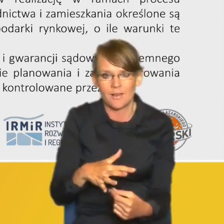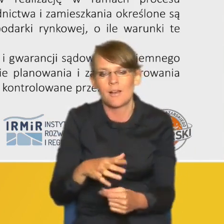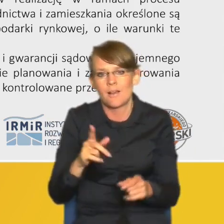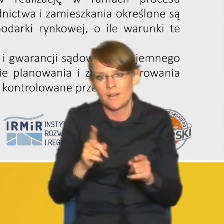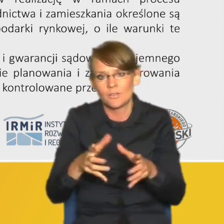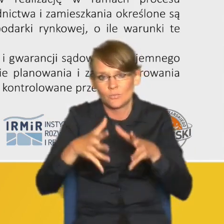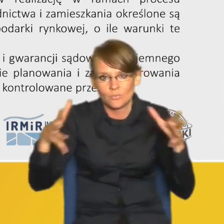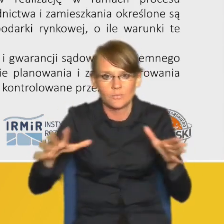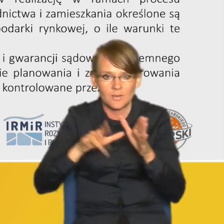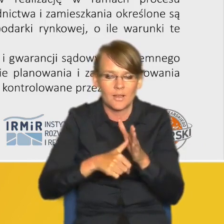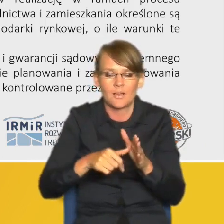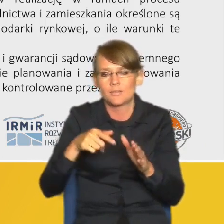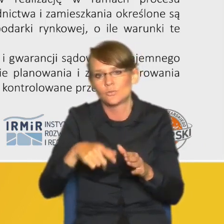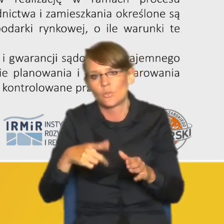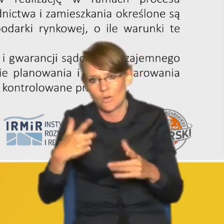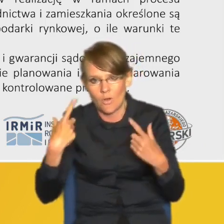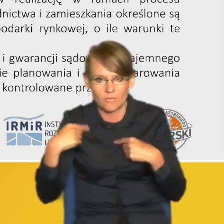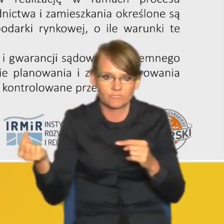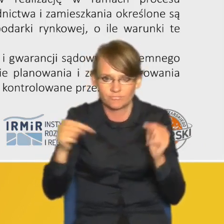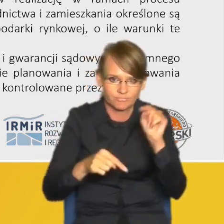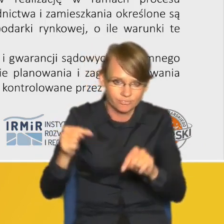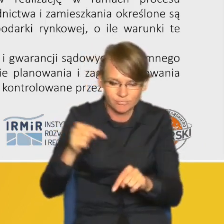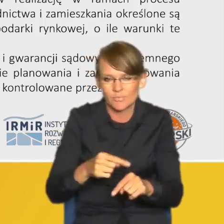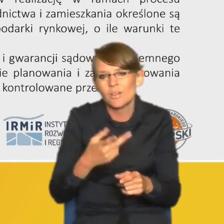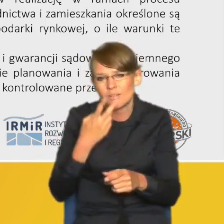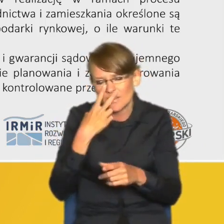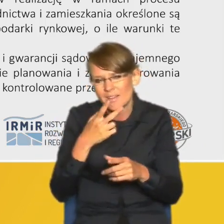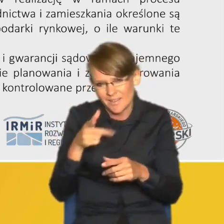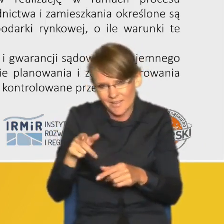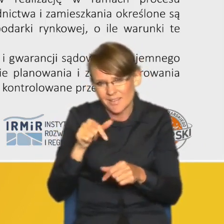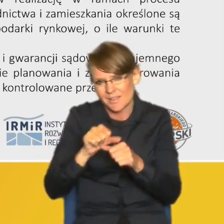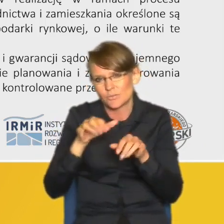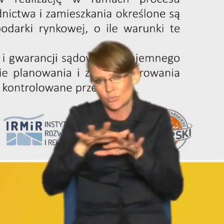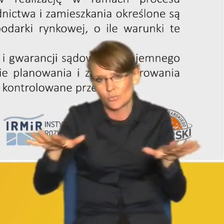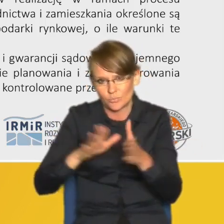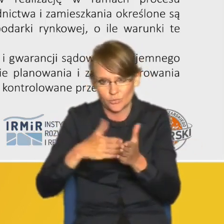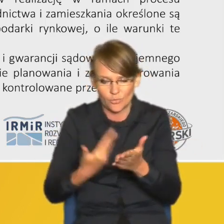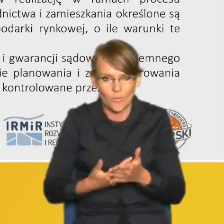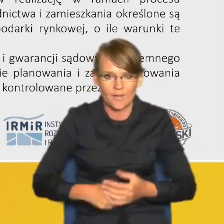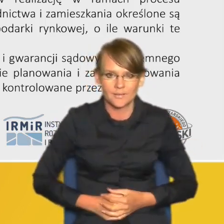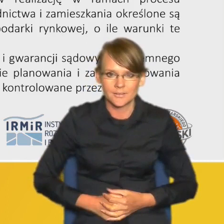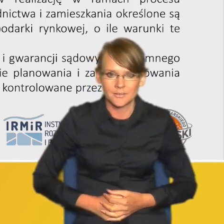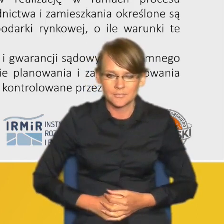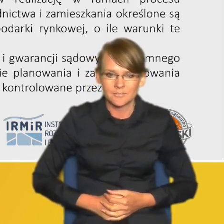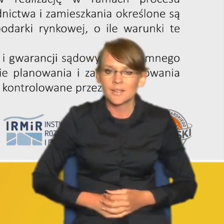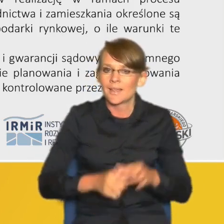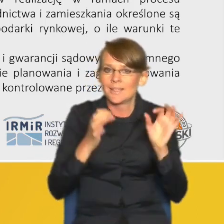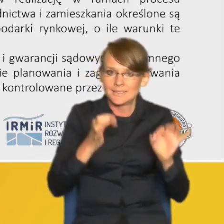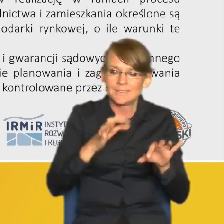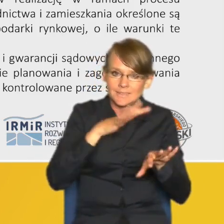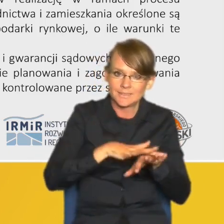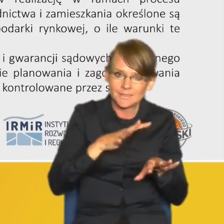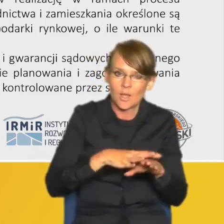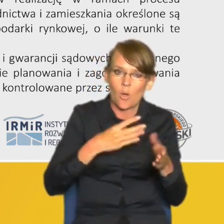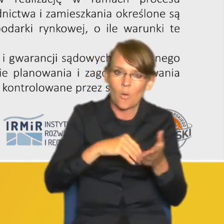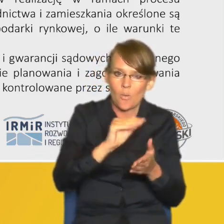można podawać dużo więc to przejście z dzisiejszego systemu opłaty